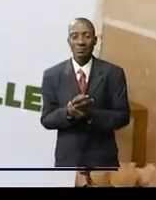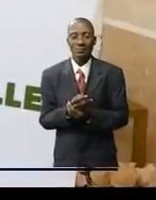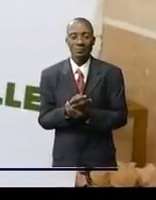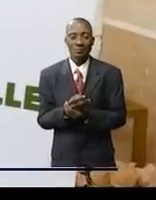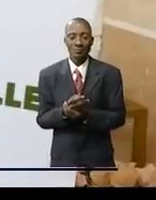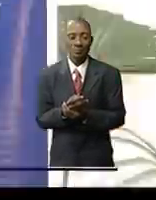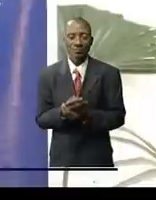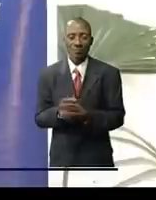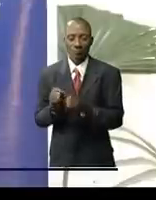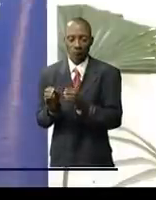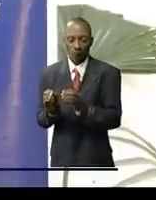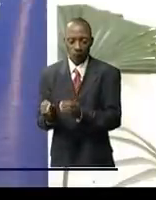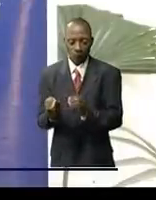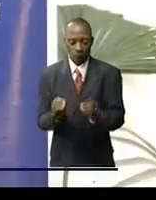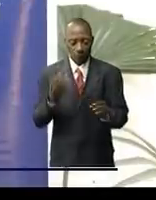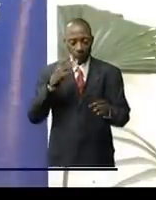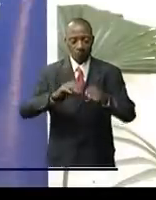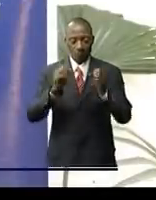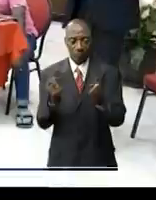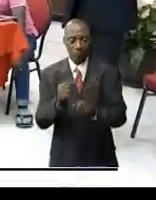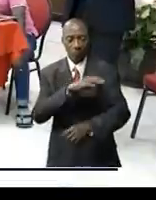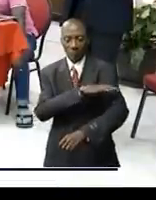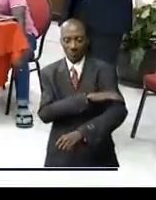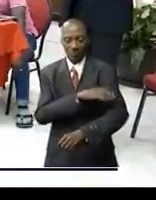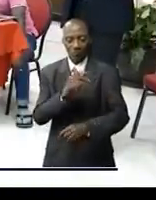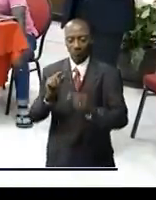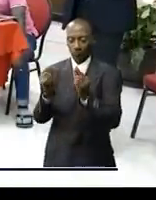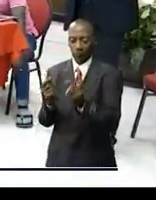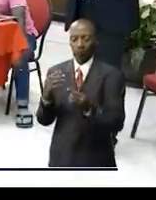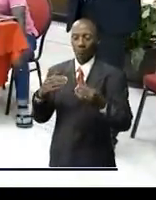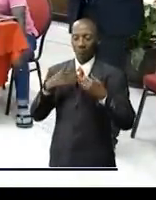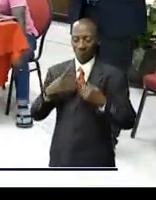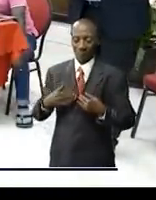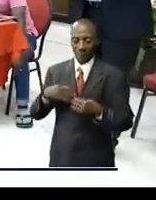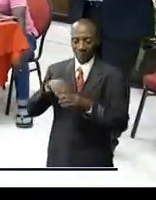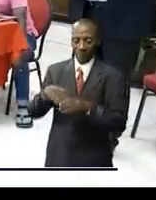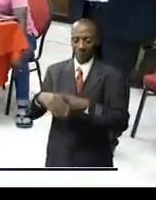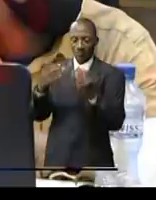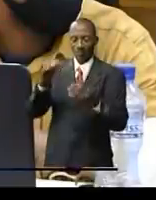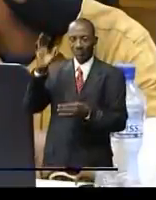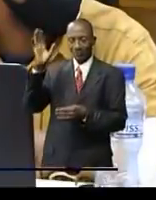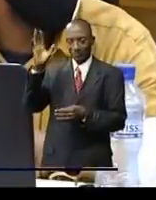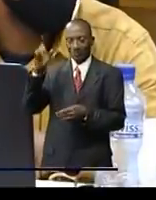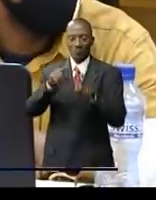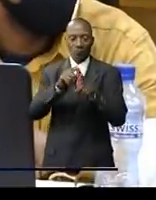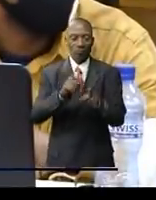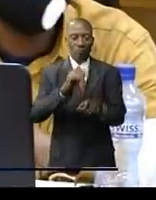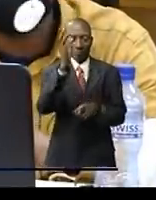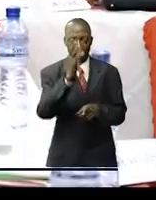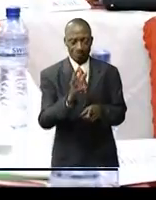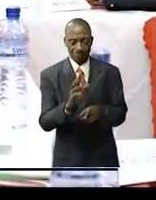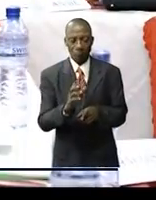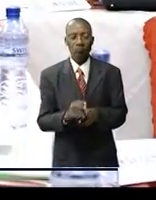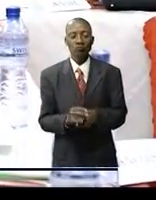aux organisations de la société civile du secteur de la santé des provinces de Kinshasa et celle du Congo central d'améliorer leur connaissance